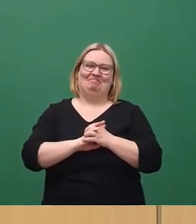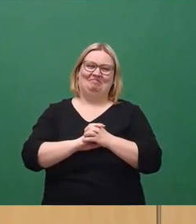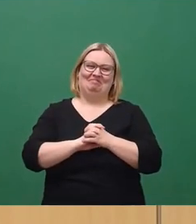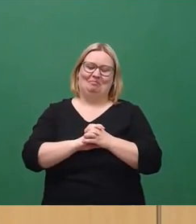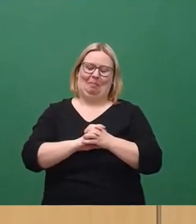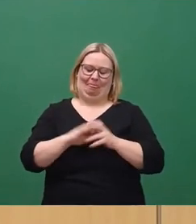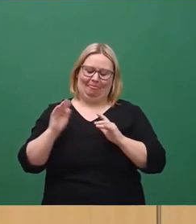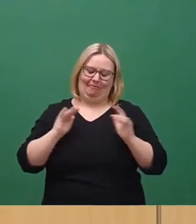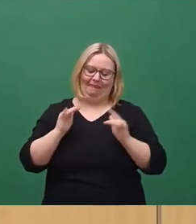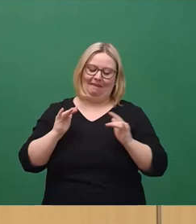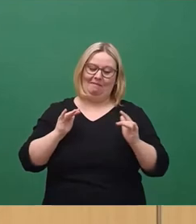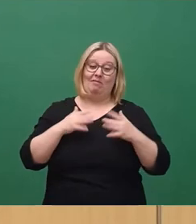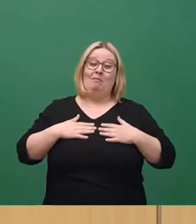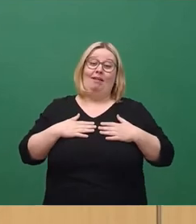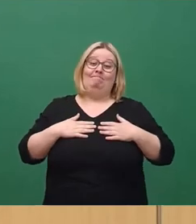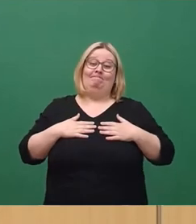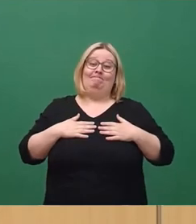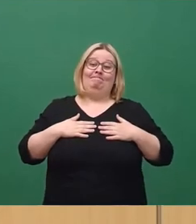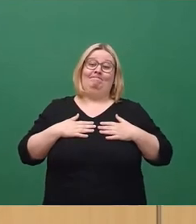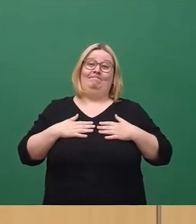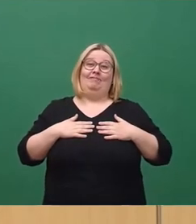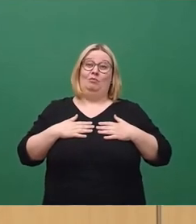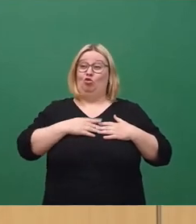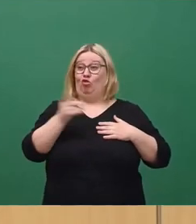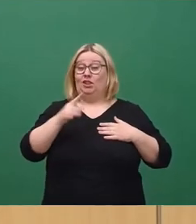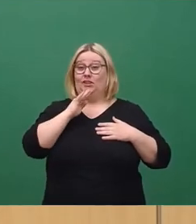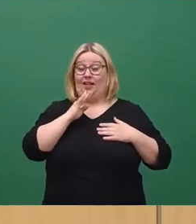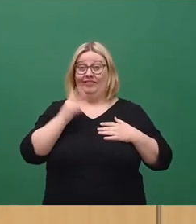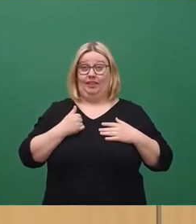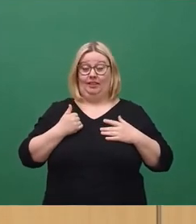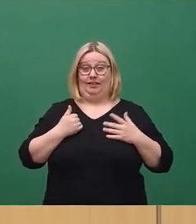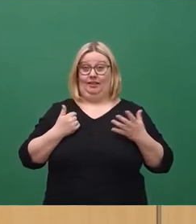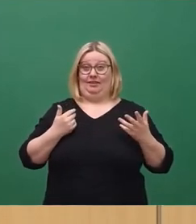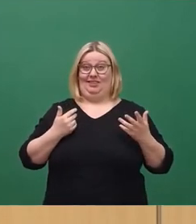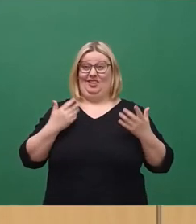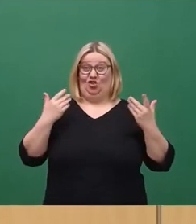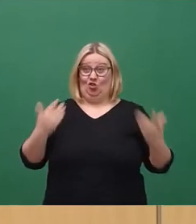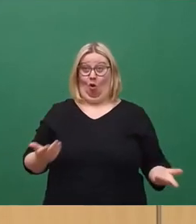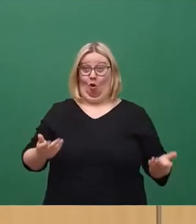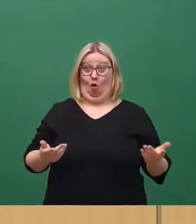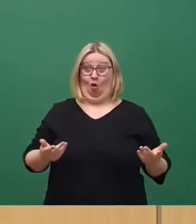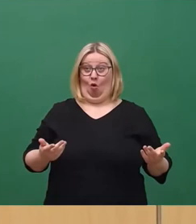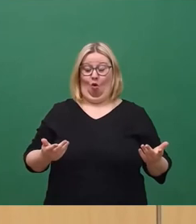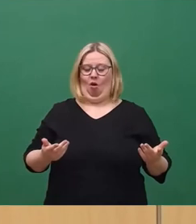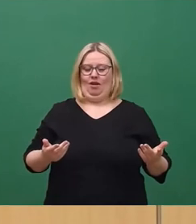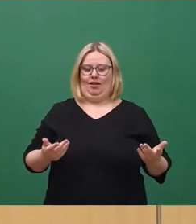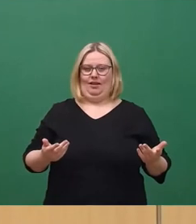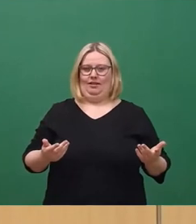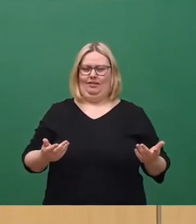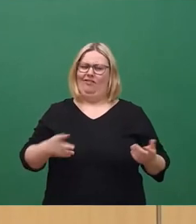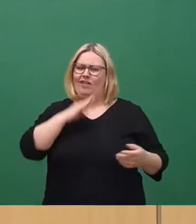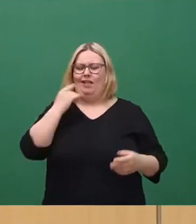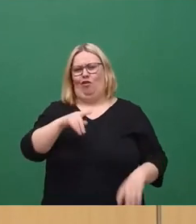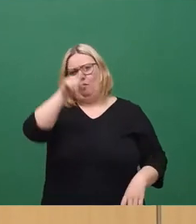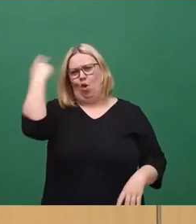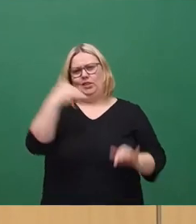Ich kann aber nicht alles, was hier vorne gesagt worden ist, jetzt einfach so stehen lassen, weil da ist ehrlich gesagt auch ganz schön viel Blödsinn erzählt